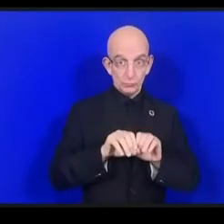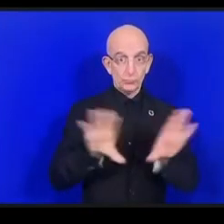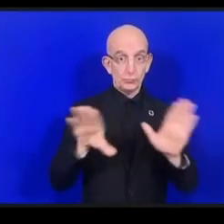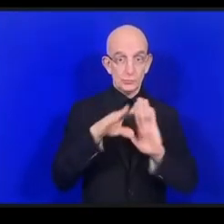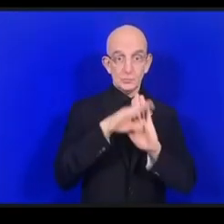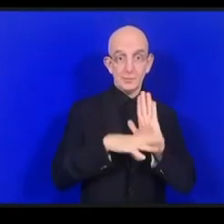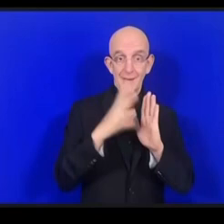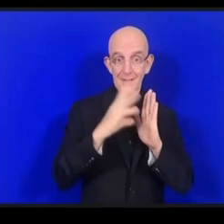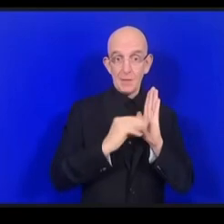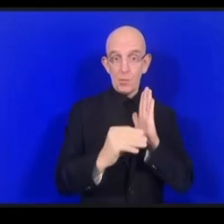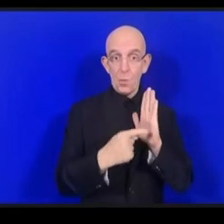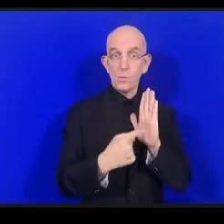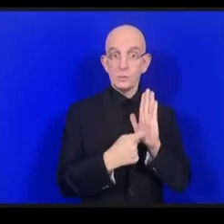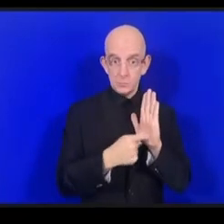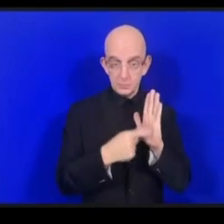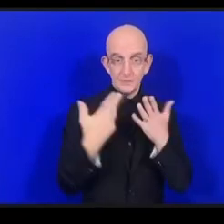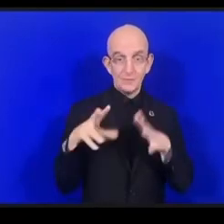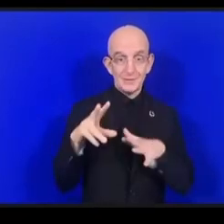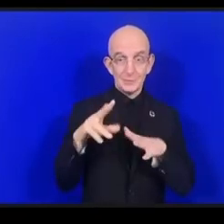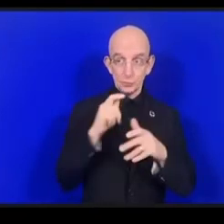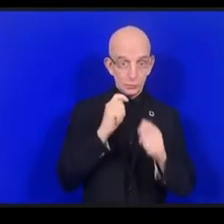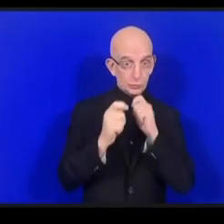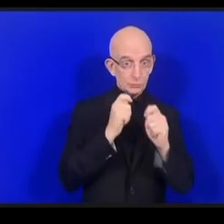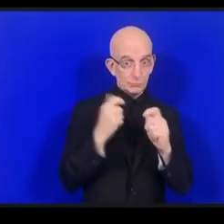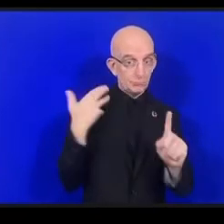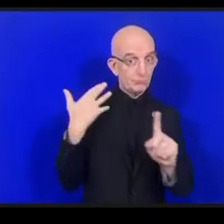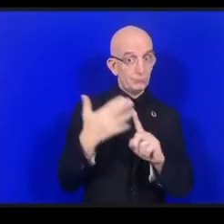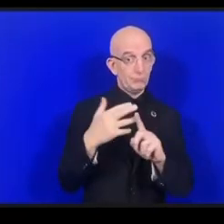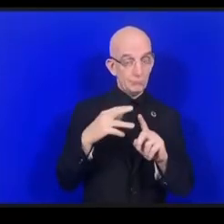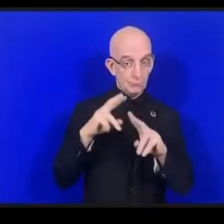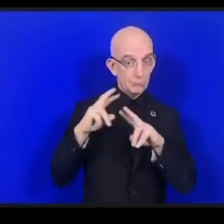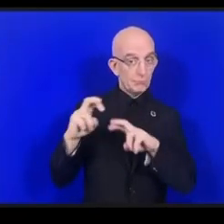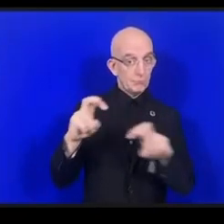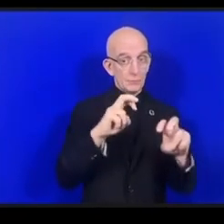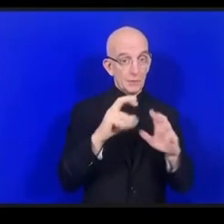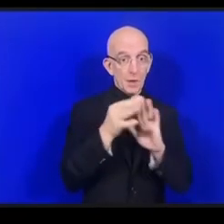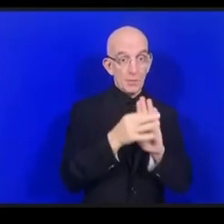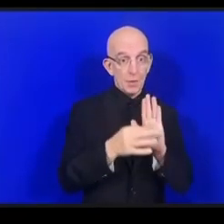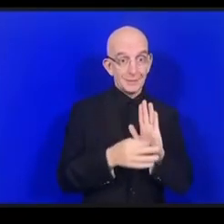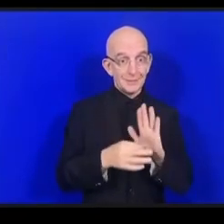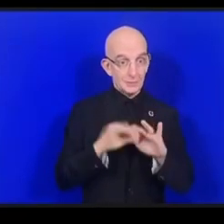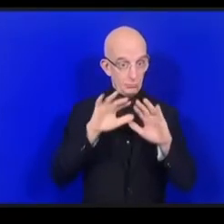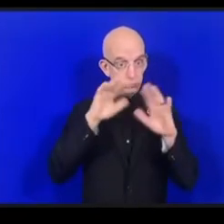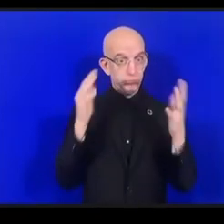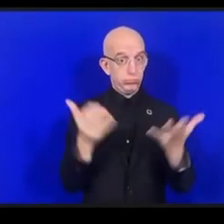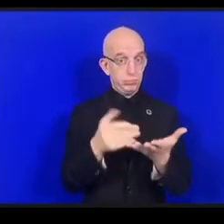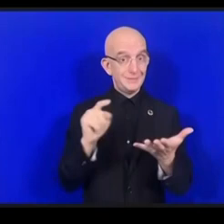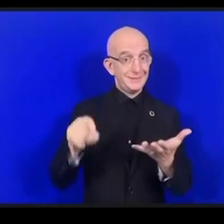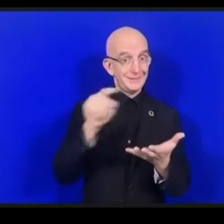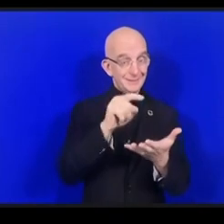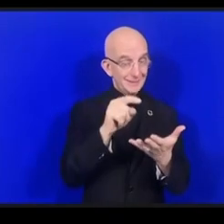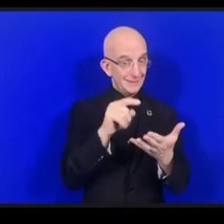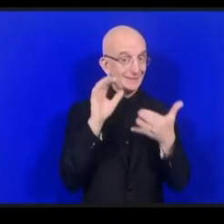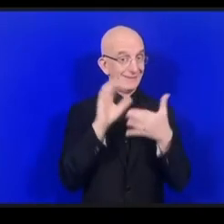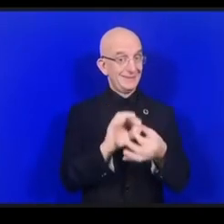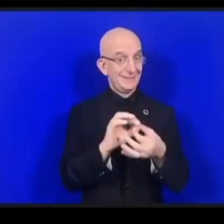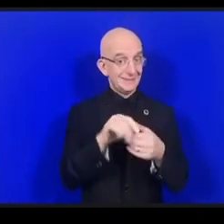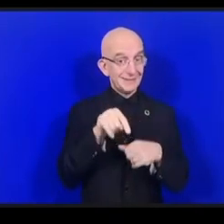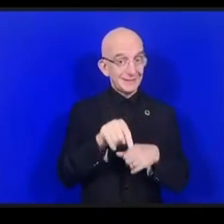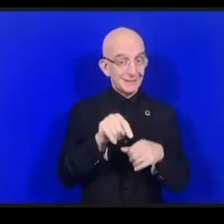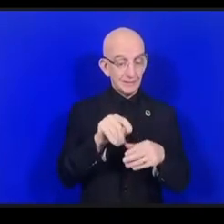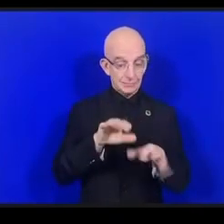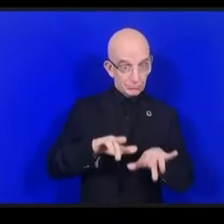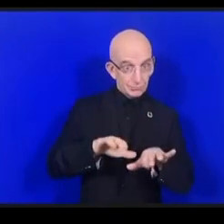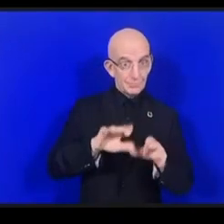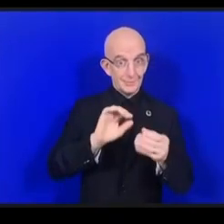هذا التقرير اعتمد على السياسات تم استقصائها في